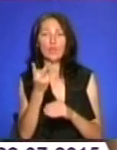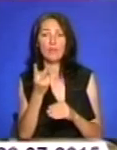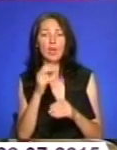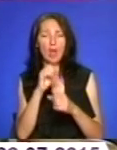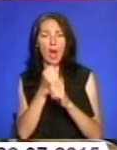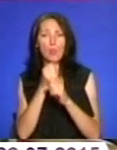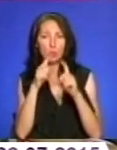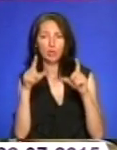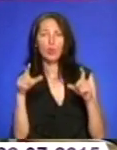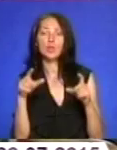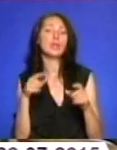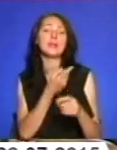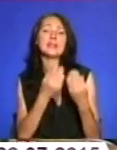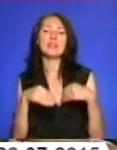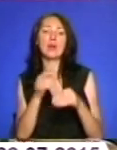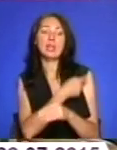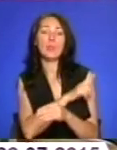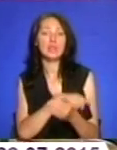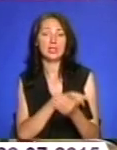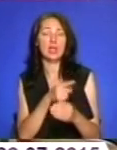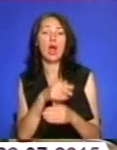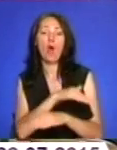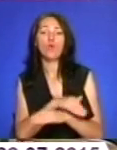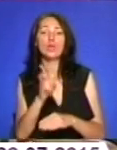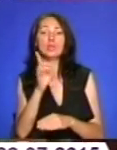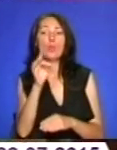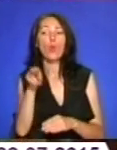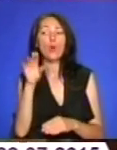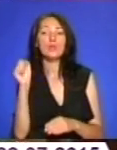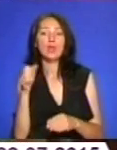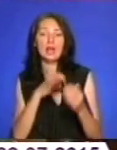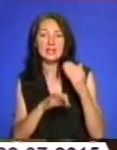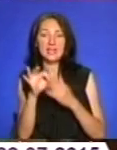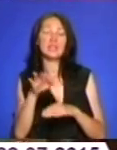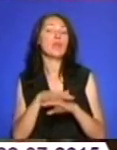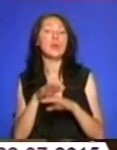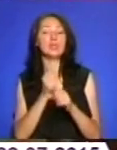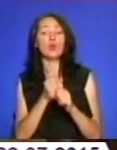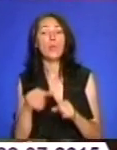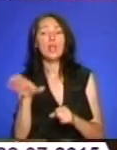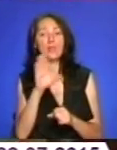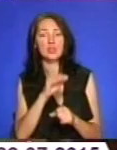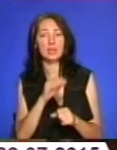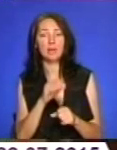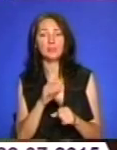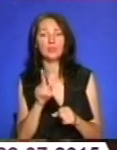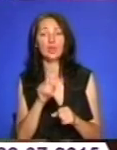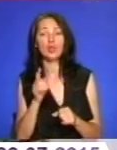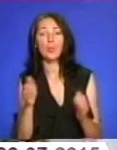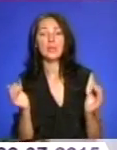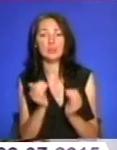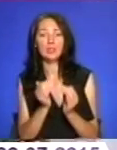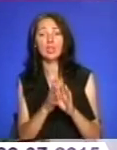амбулаторії сімейної медицини – на вулиці Бродівській і на Східному масиві. Роблять усе, пояснює Ростислав Левчук, щоб